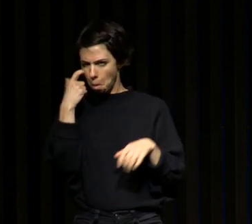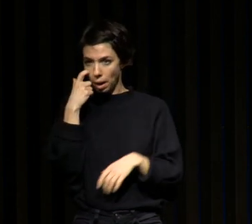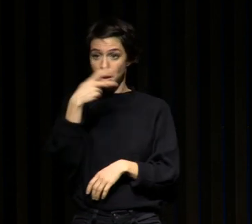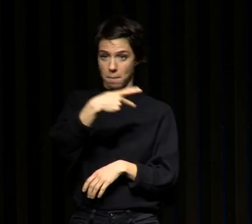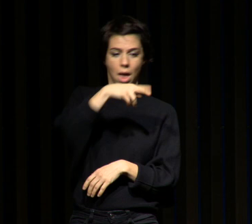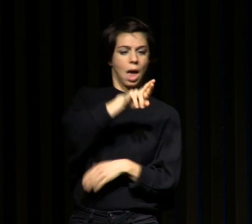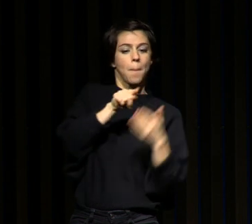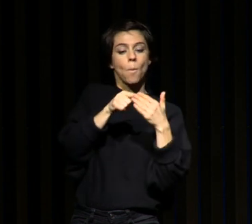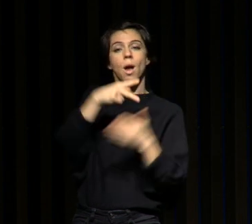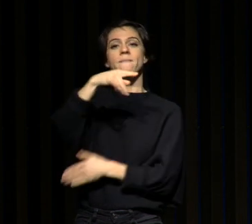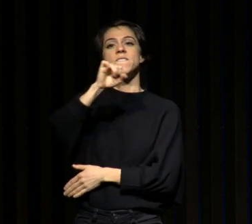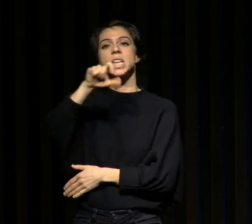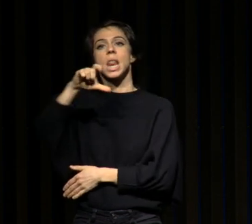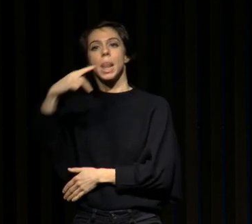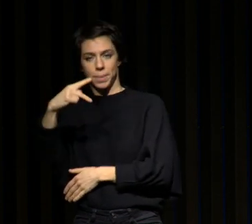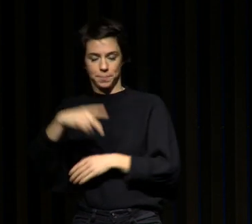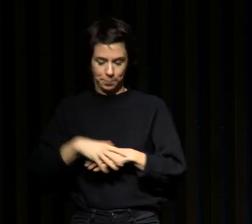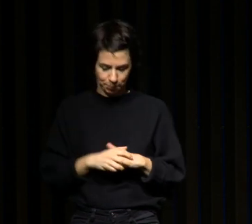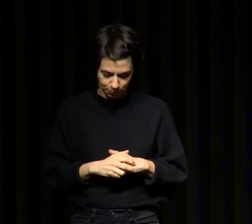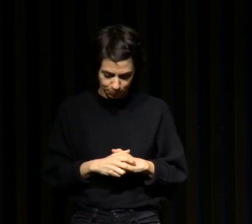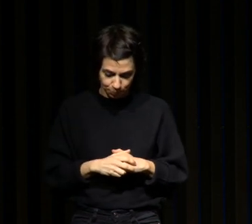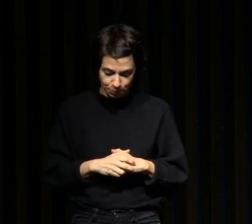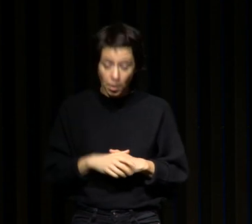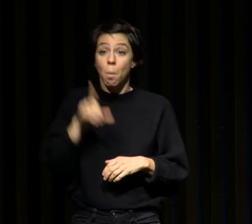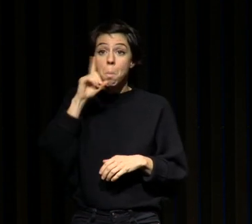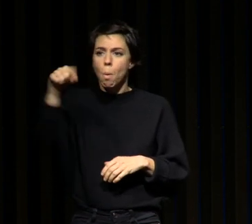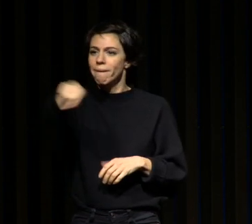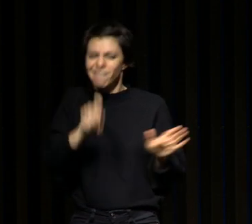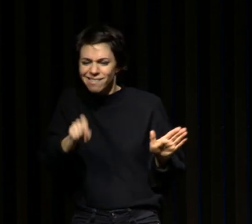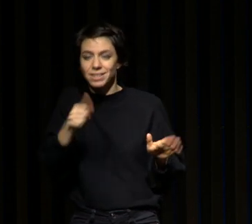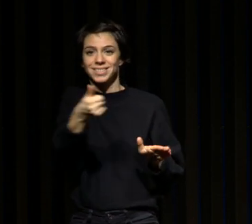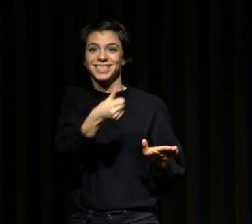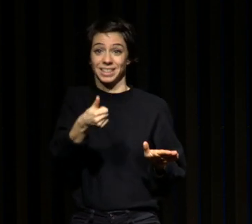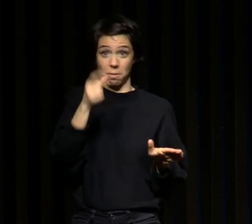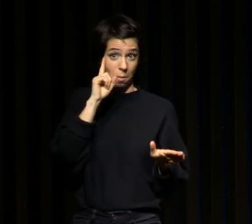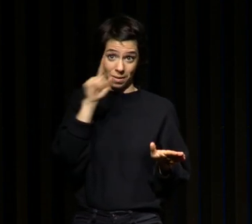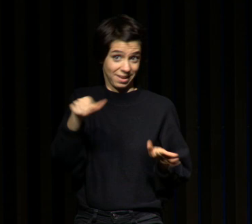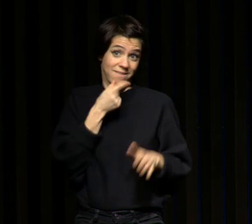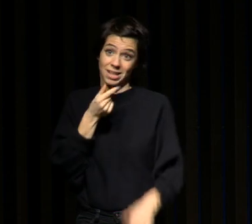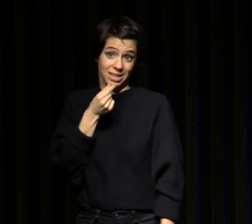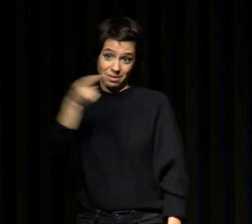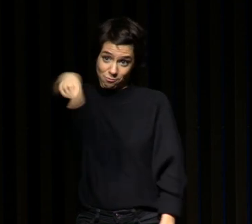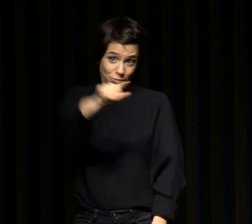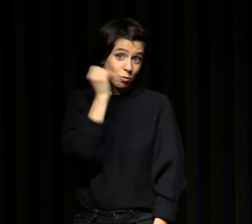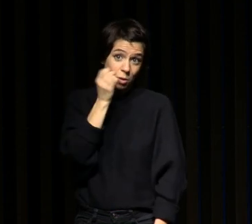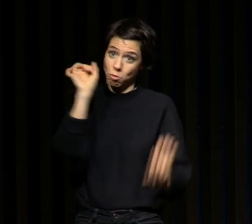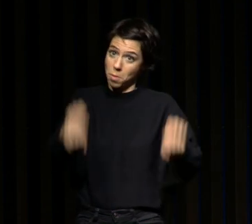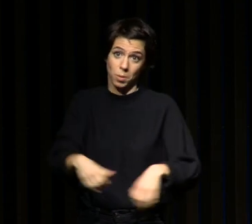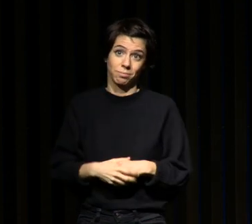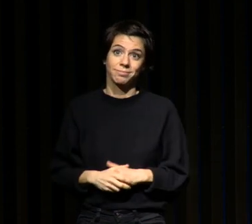pr.philippe et bien parce que ça correspond un petit peu à ce que vous pouvez faire de vous même très facilement et quotidiennement pour votre santé